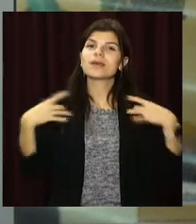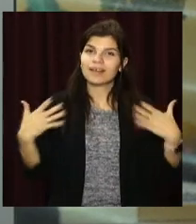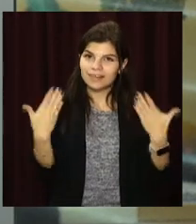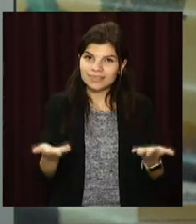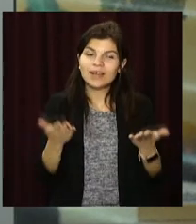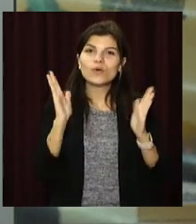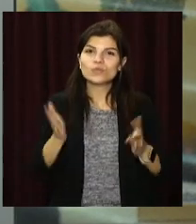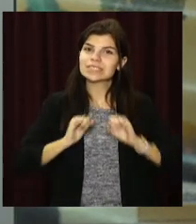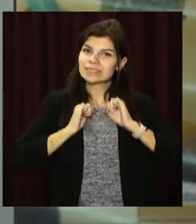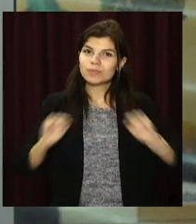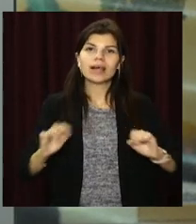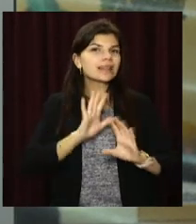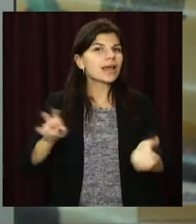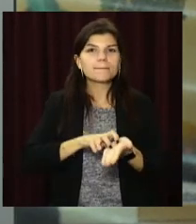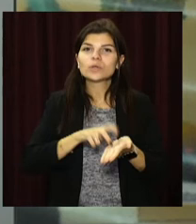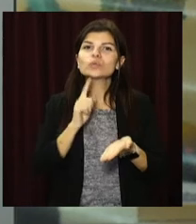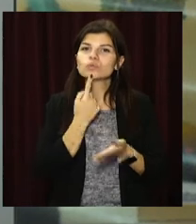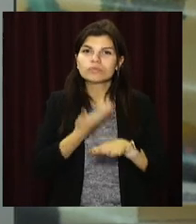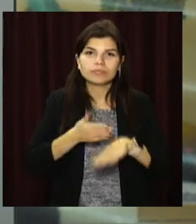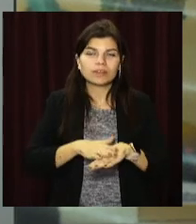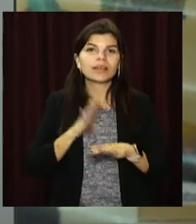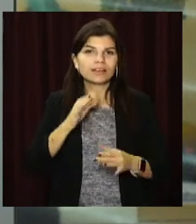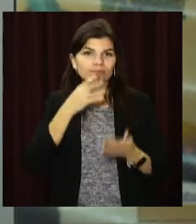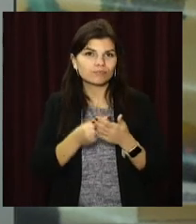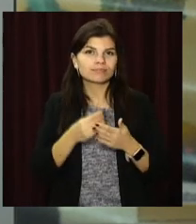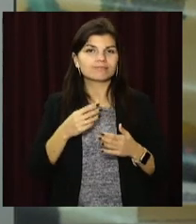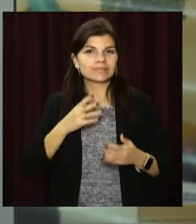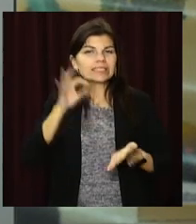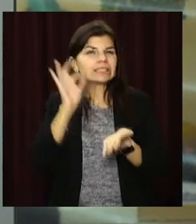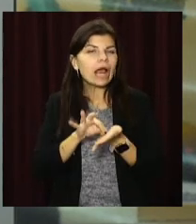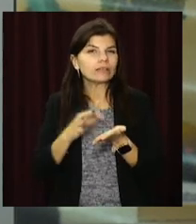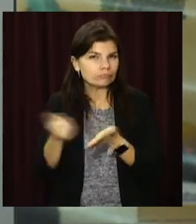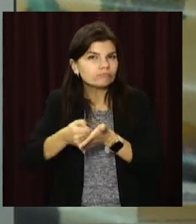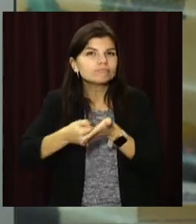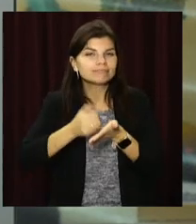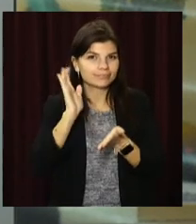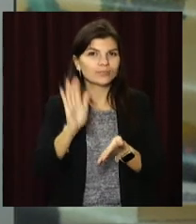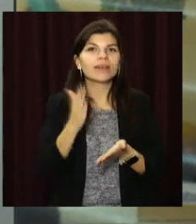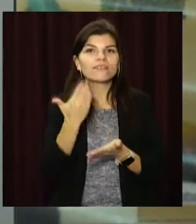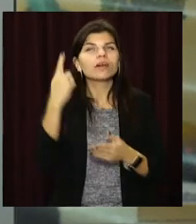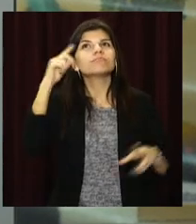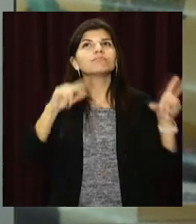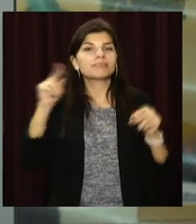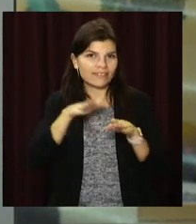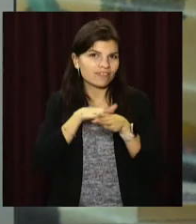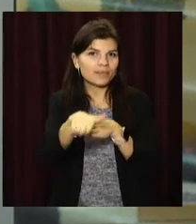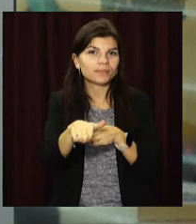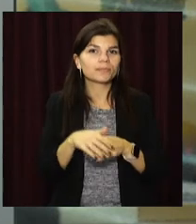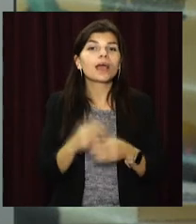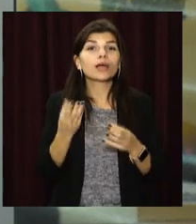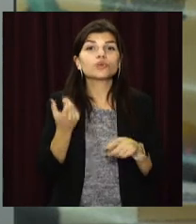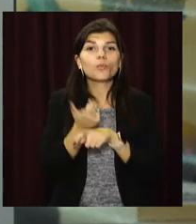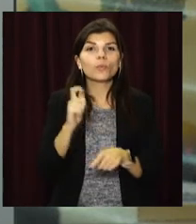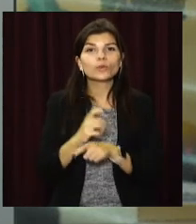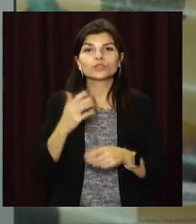святом будьте сміливими, не бійтеся труднощів та ставте працюбою амбітні цілі. І нехай ваші сподівання справдяться. А ще